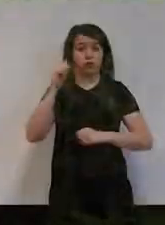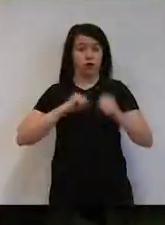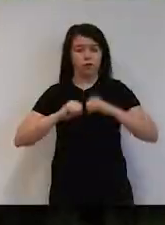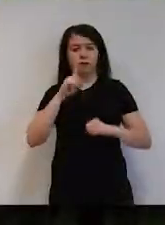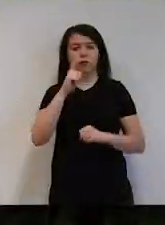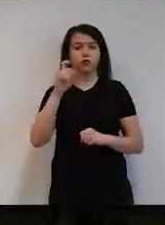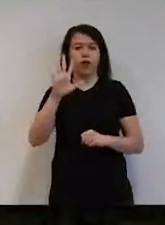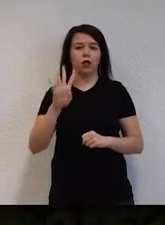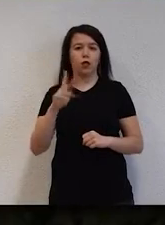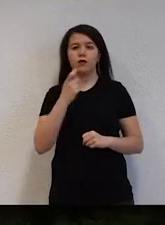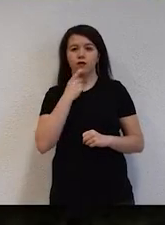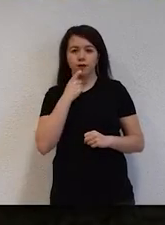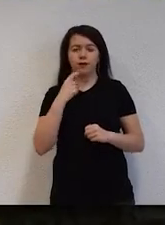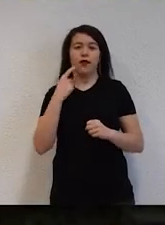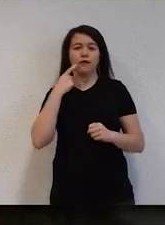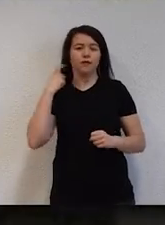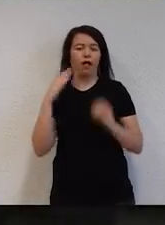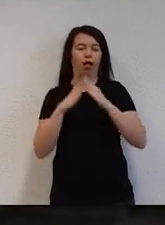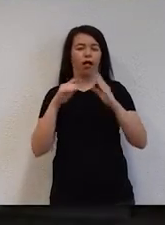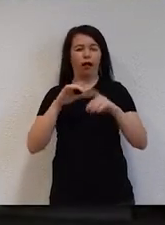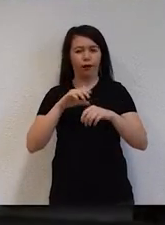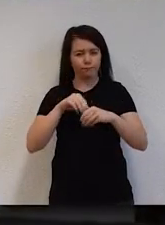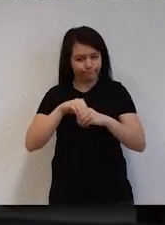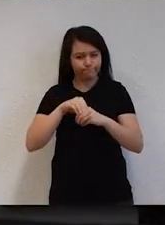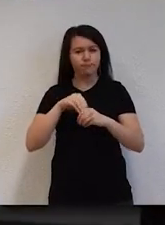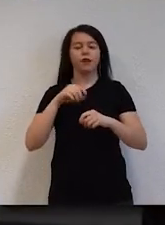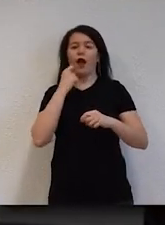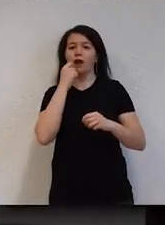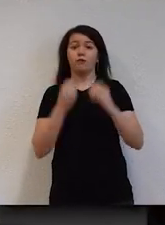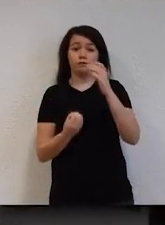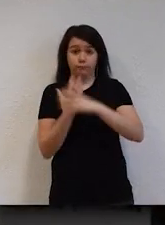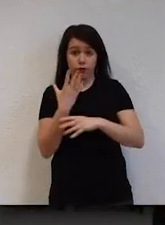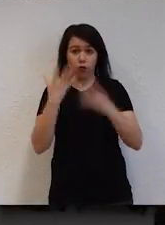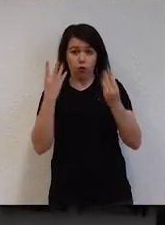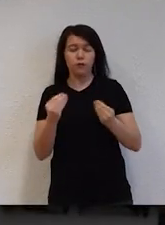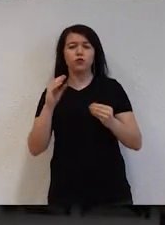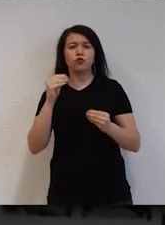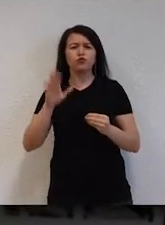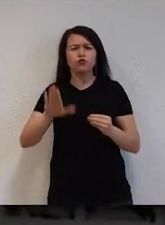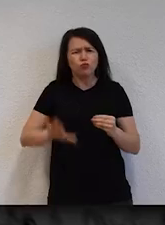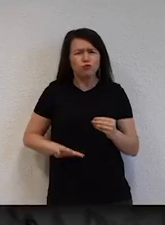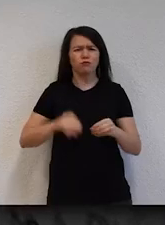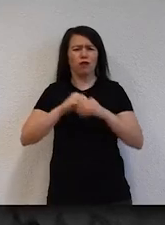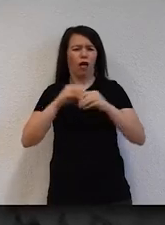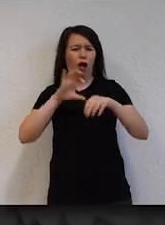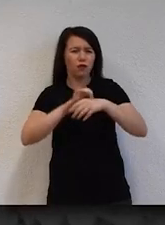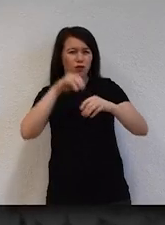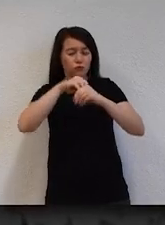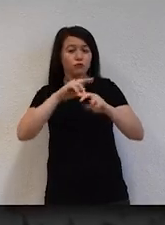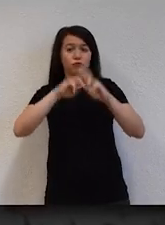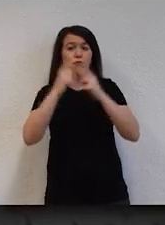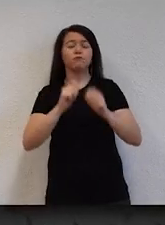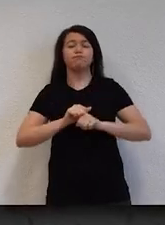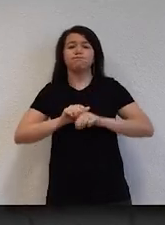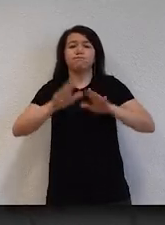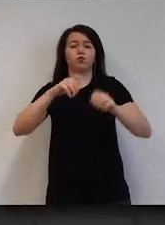Acettepe 1954 yılında eski bir Ankara evinin iki odasından yola çıkan, Çocuk Sağlığı Enstitüsü'nün kısa